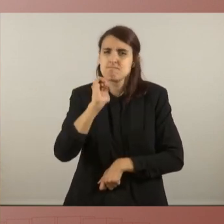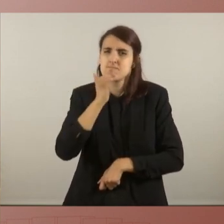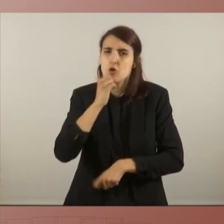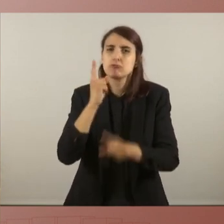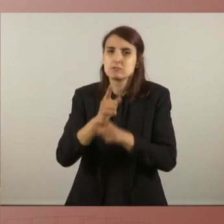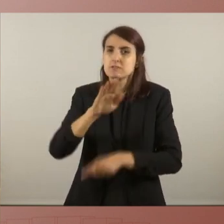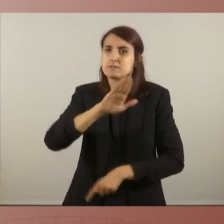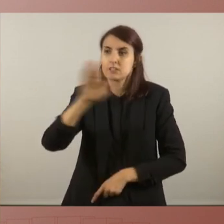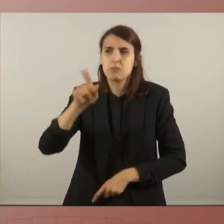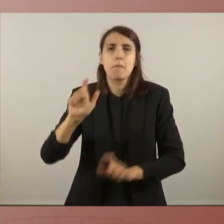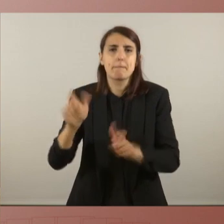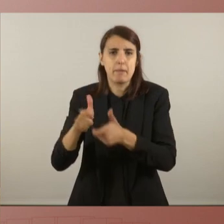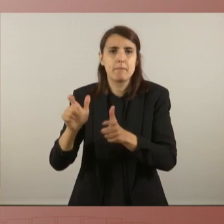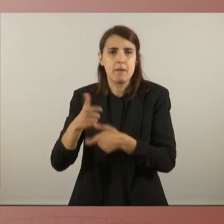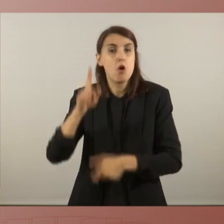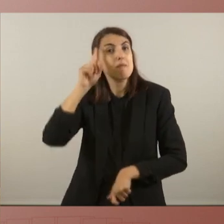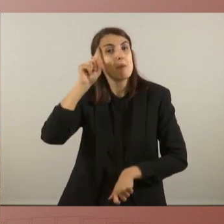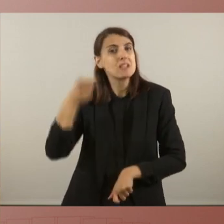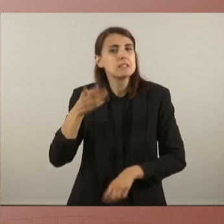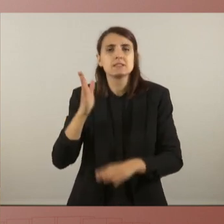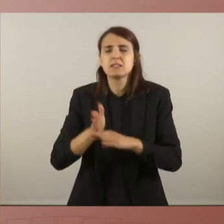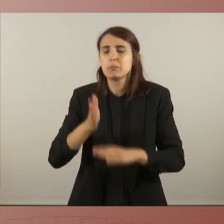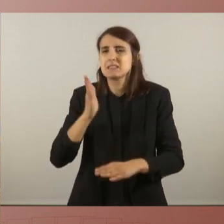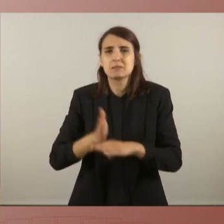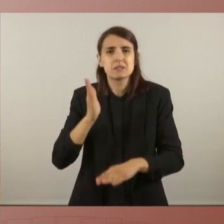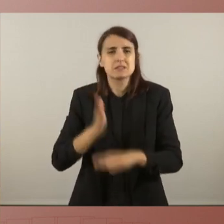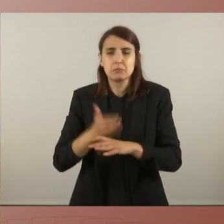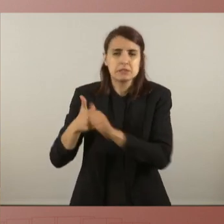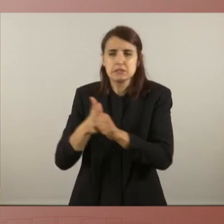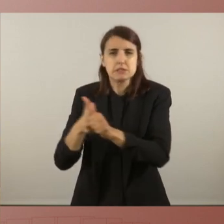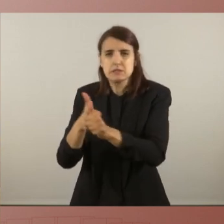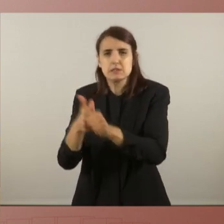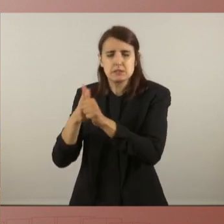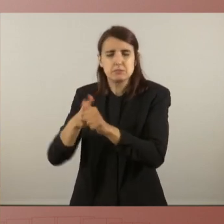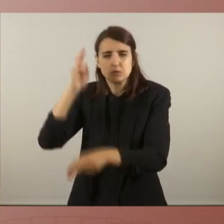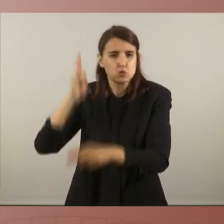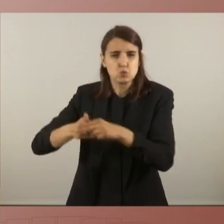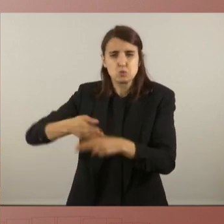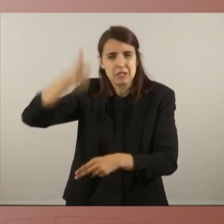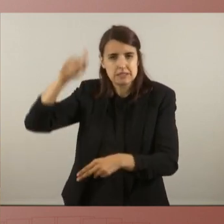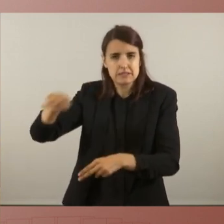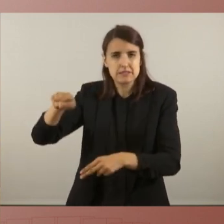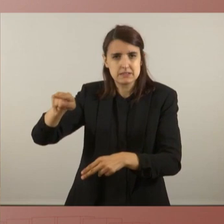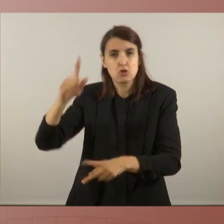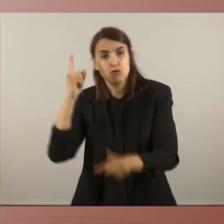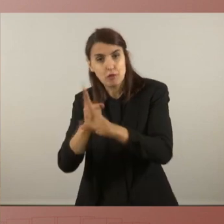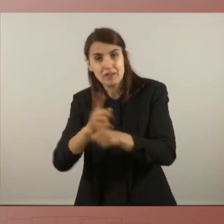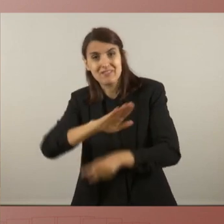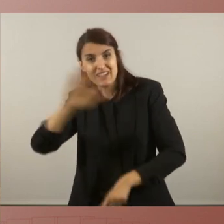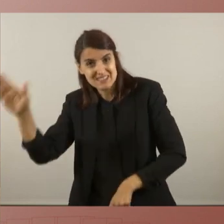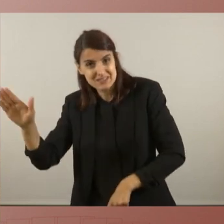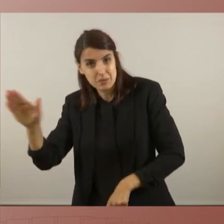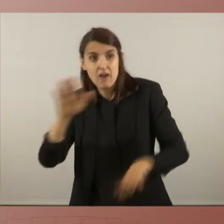i que sempre la policia persegueix amb més contundència els que s'hi enfronten que els que